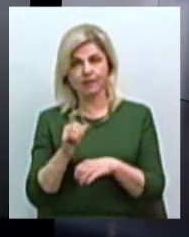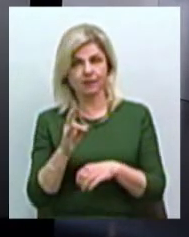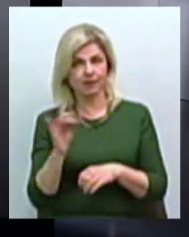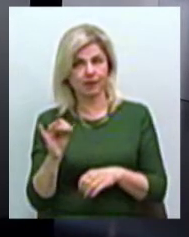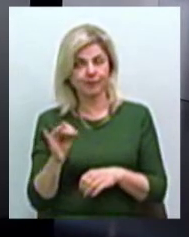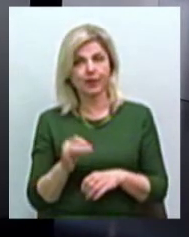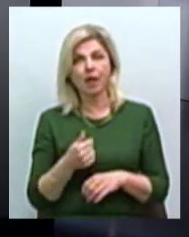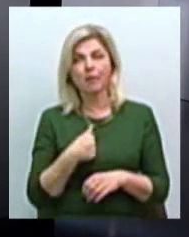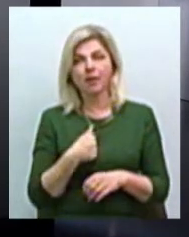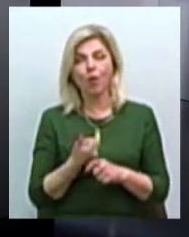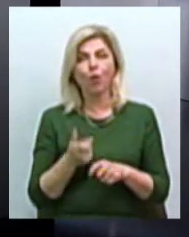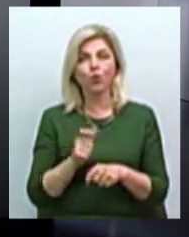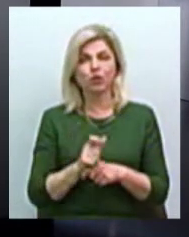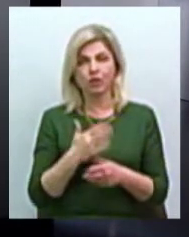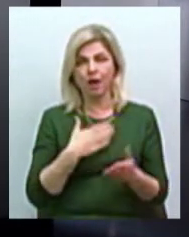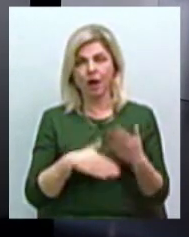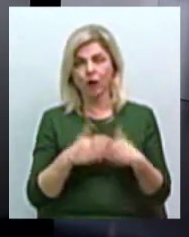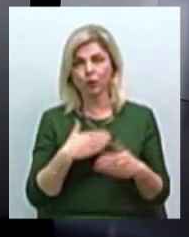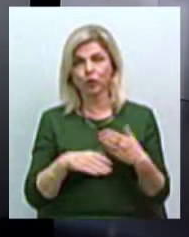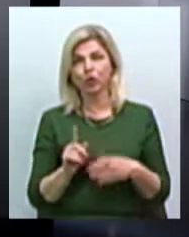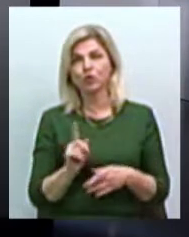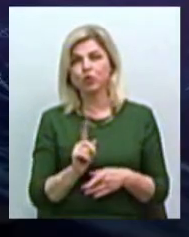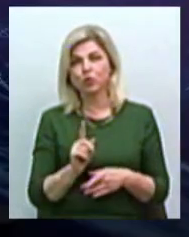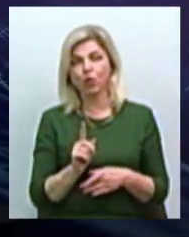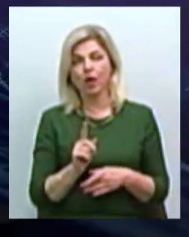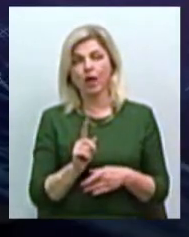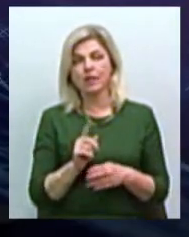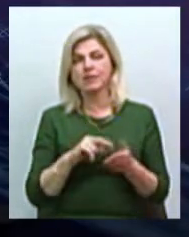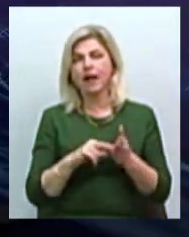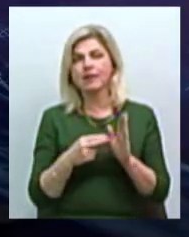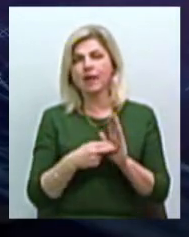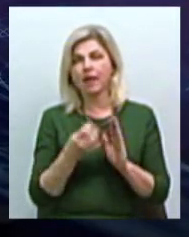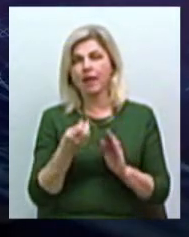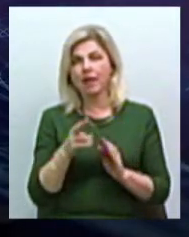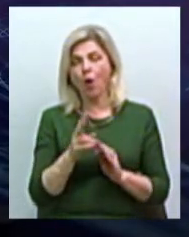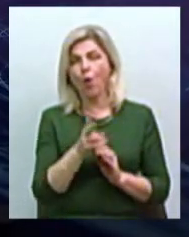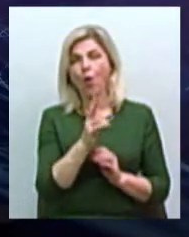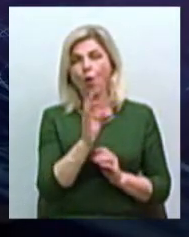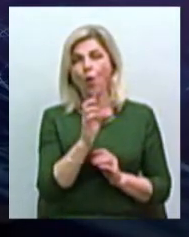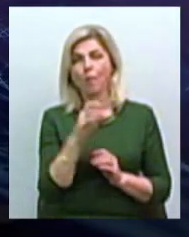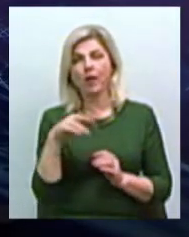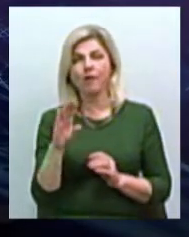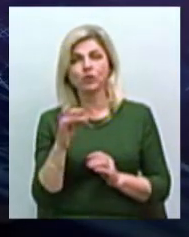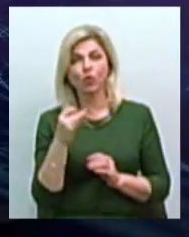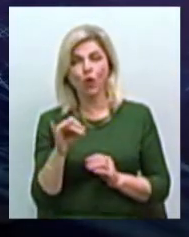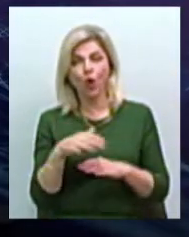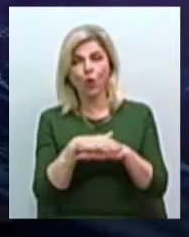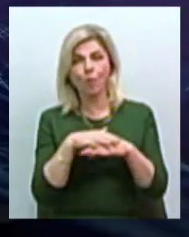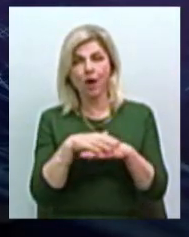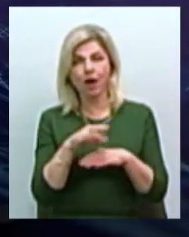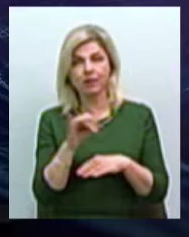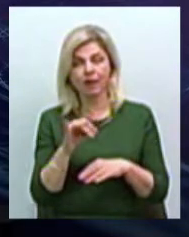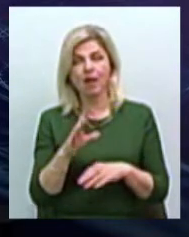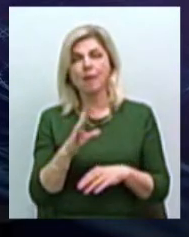радується, що стратегія Коблівської об'єдненні громади вже була заложена